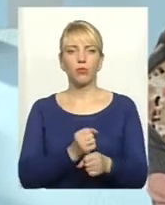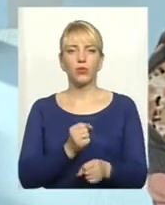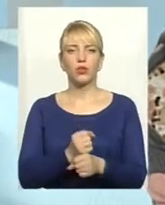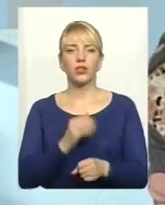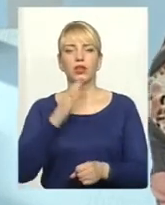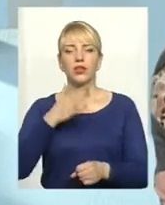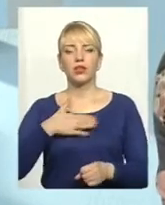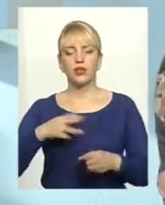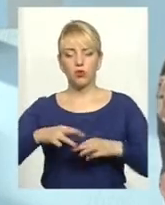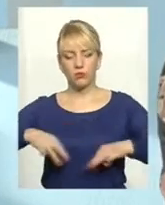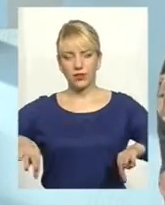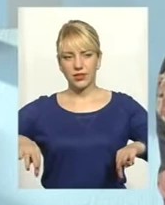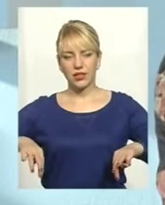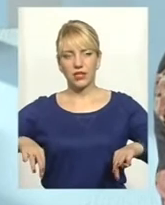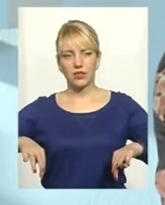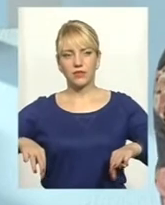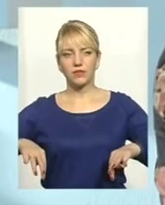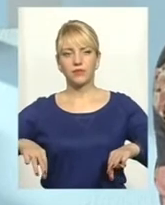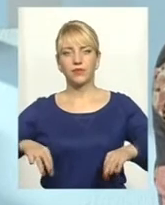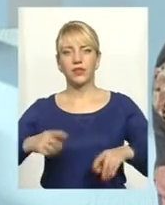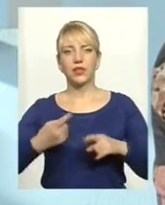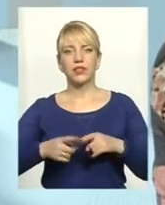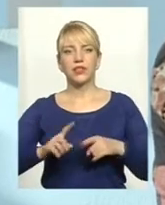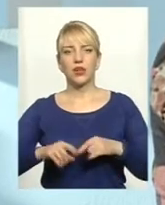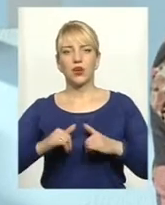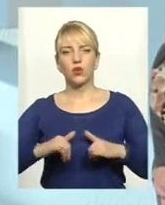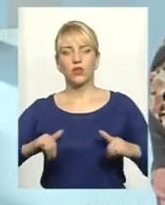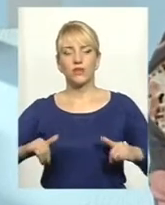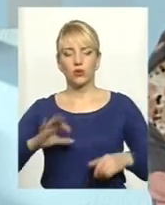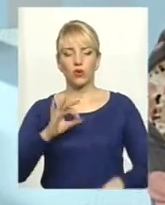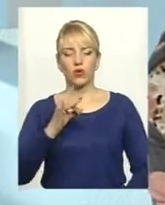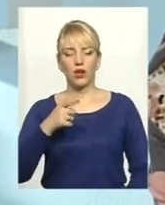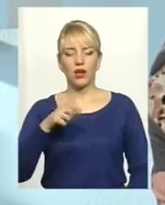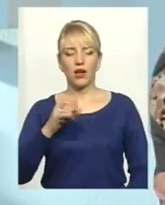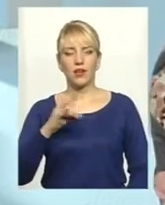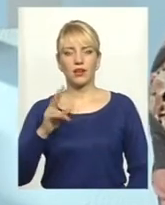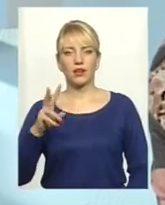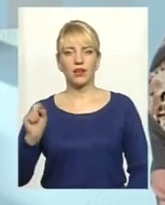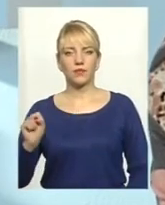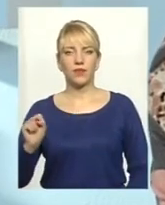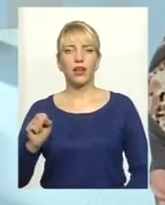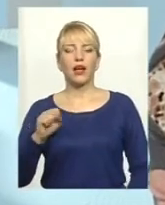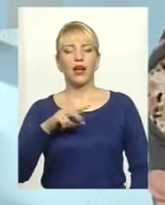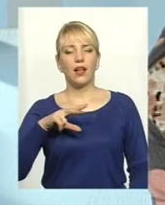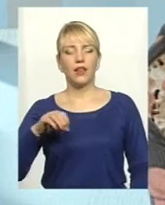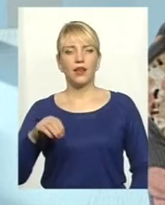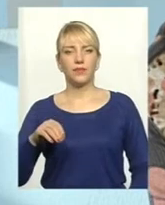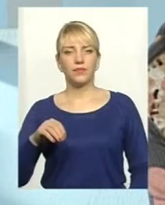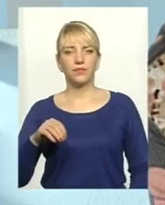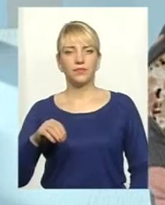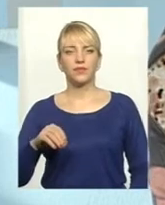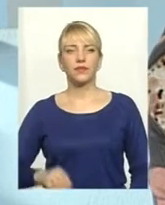нашого міністерства, який позиціонує, це розвиток органічного землеробства в Україні. Але разом з тим,